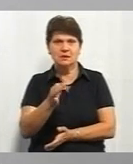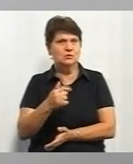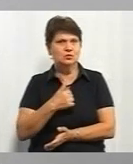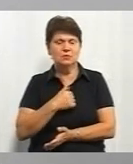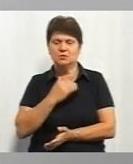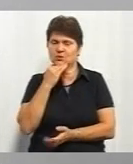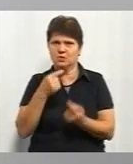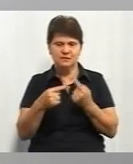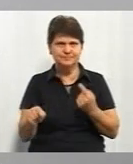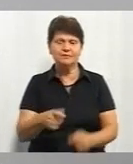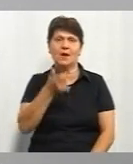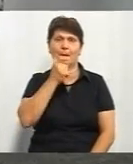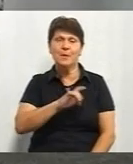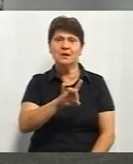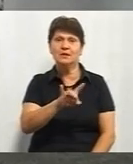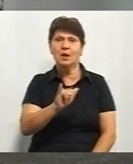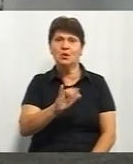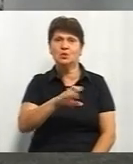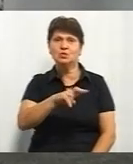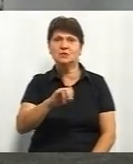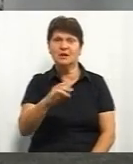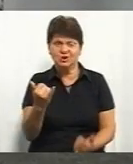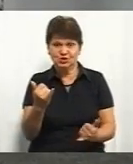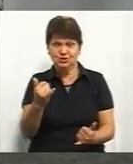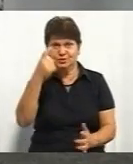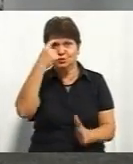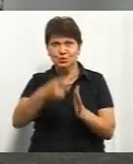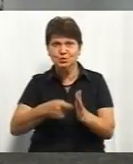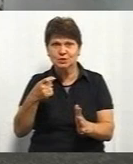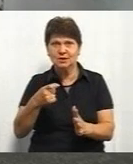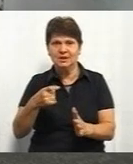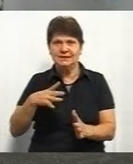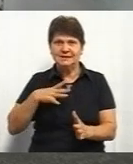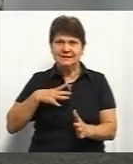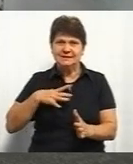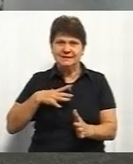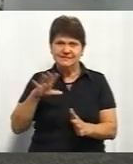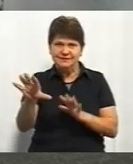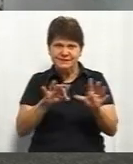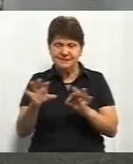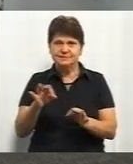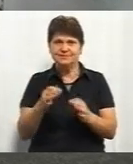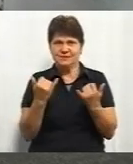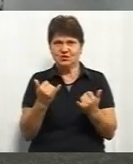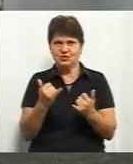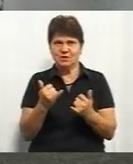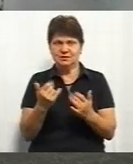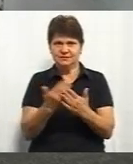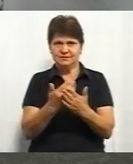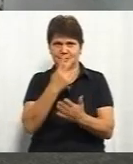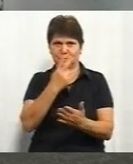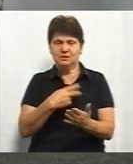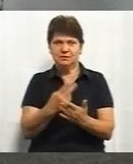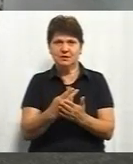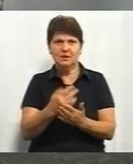відрізняються. Пане Руслане, ви що дізналися з тієї витримки, стрічки, яка щойно була продемонстрована?